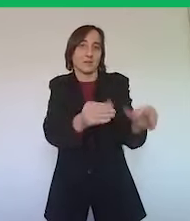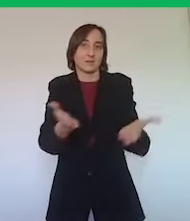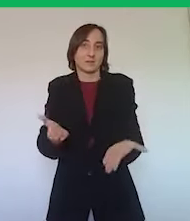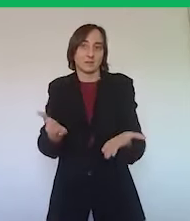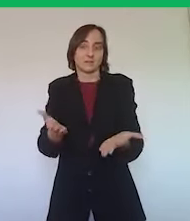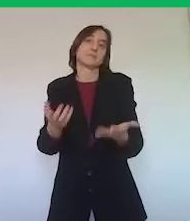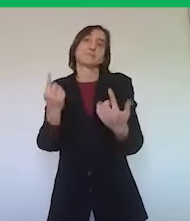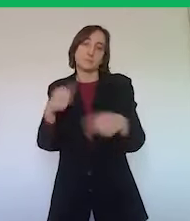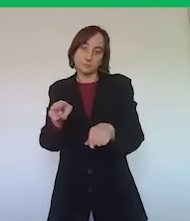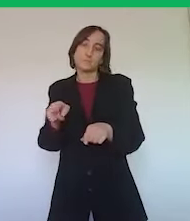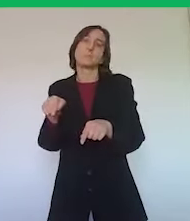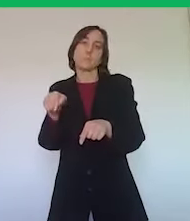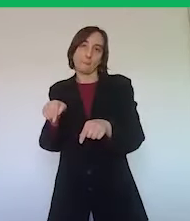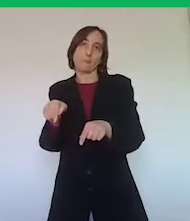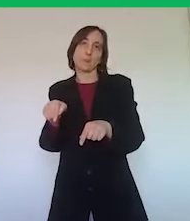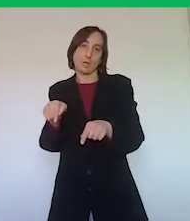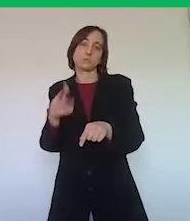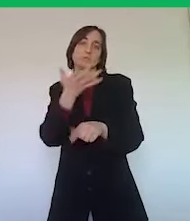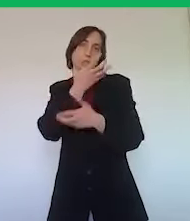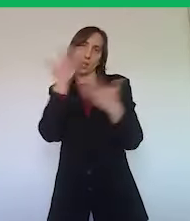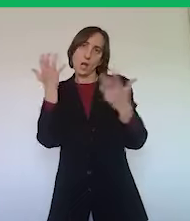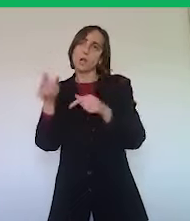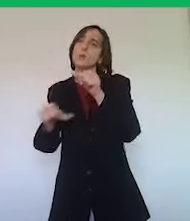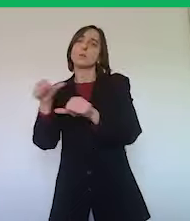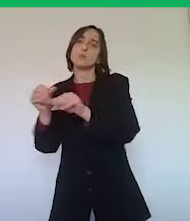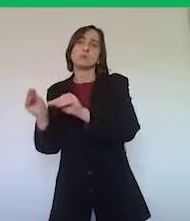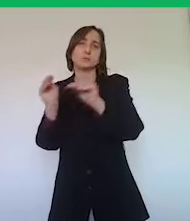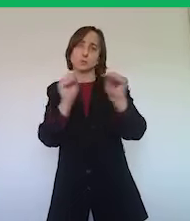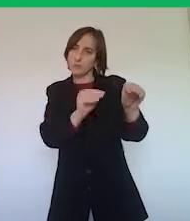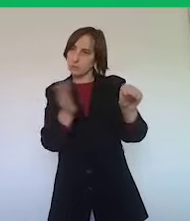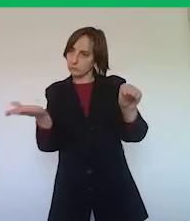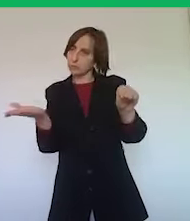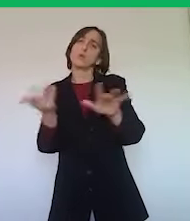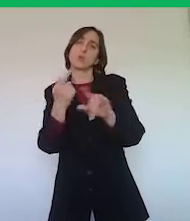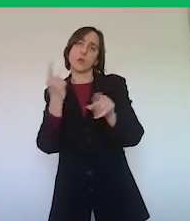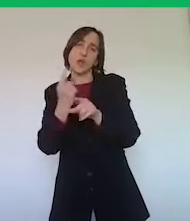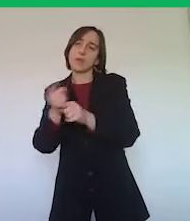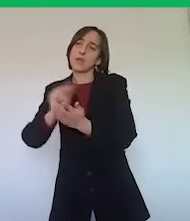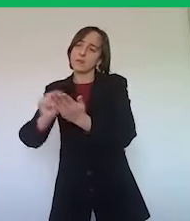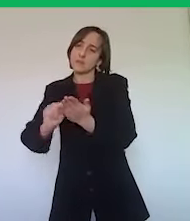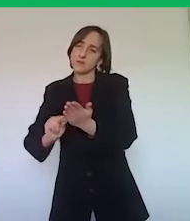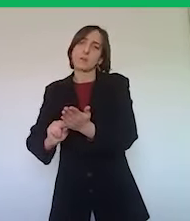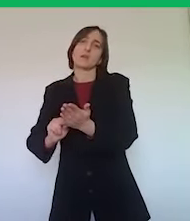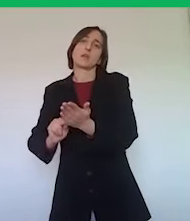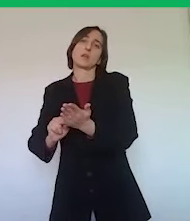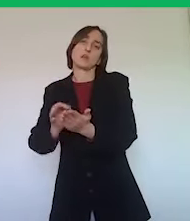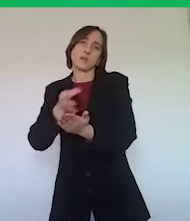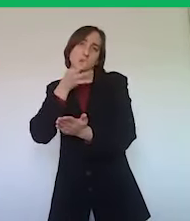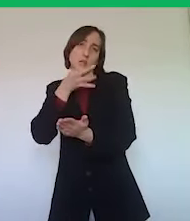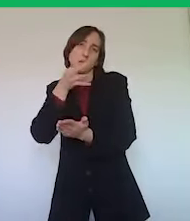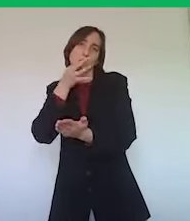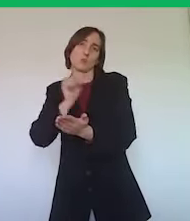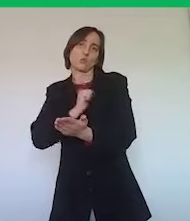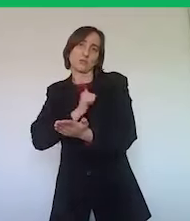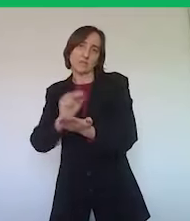come in tutti gli altri casi naturalmente i propri spostamenti autorizzati con un'autocertificazione e ovviamente in